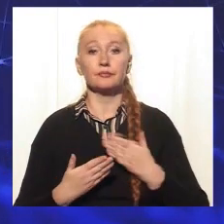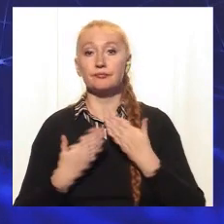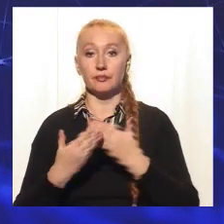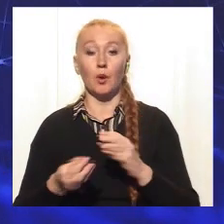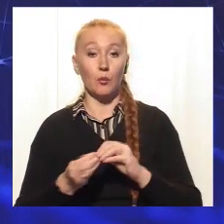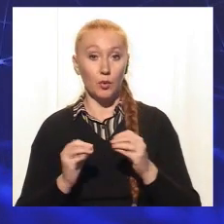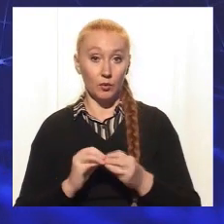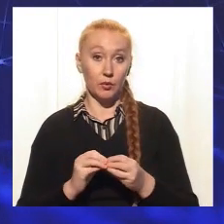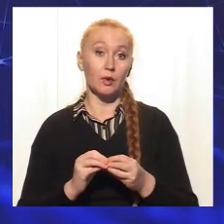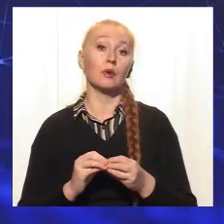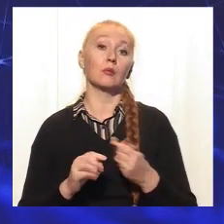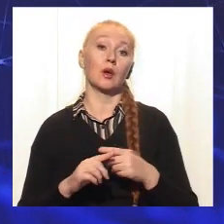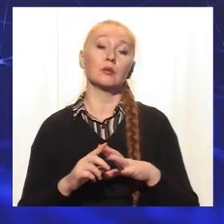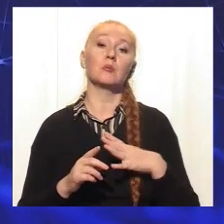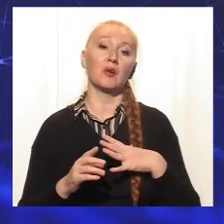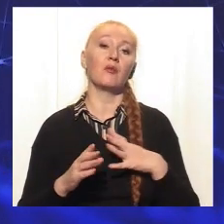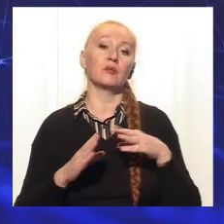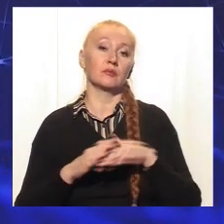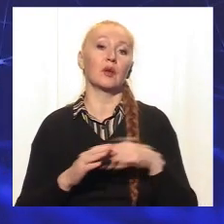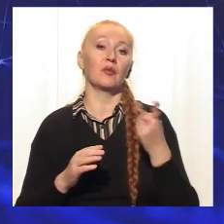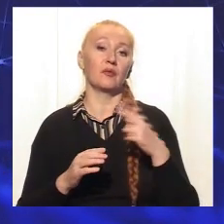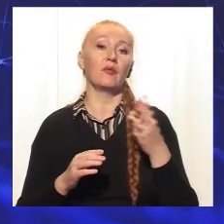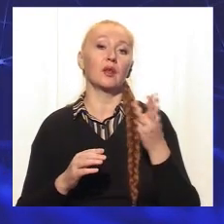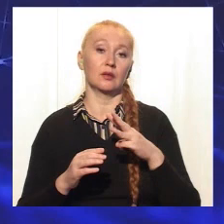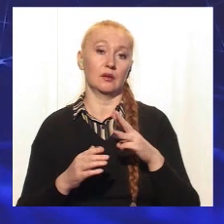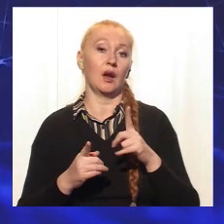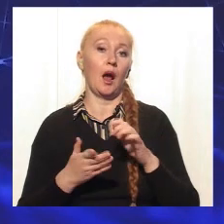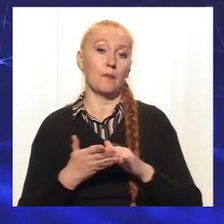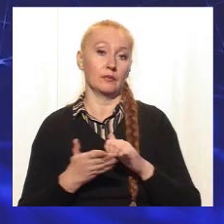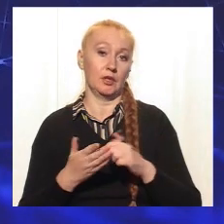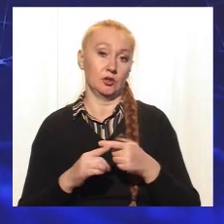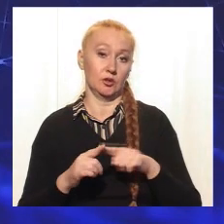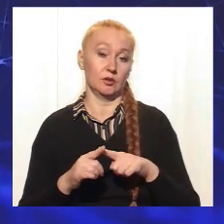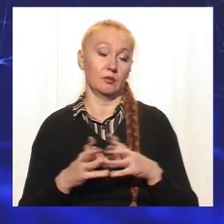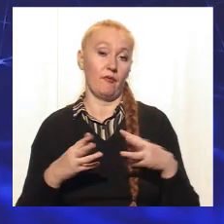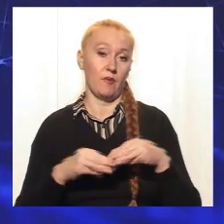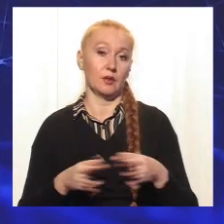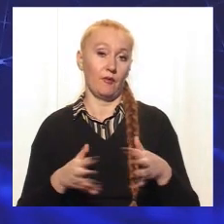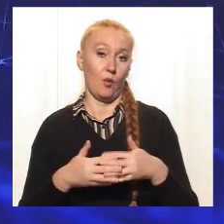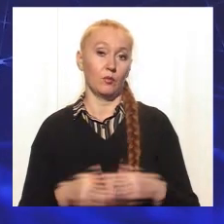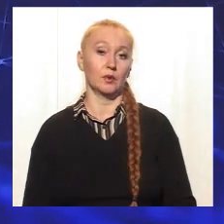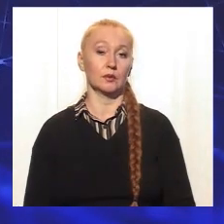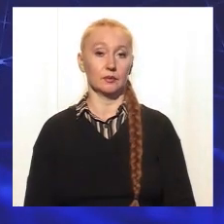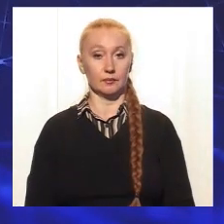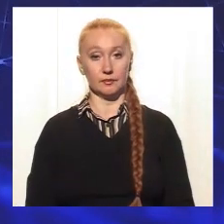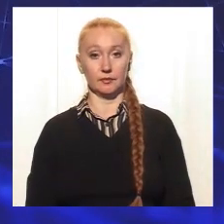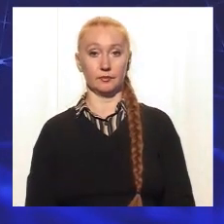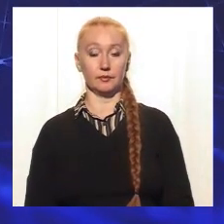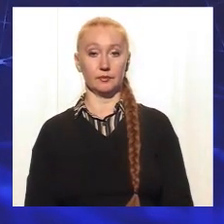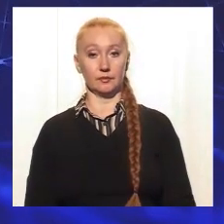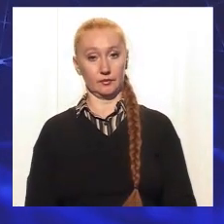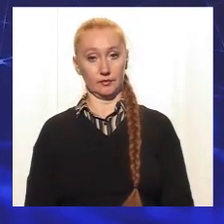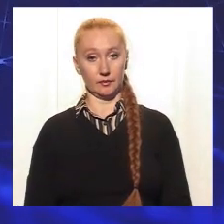проблемою безплоддя, чаще всього це дві-три причини йдуть в комплексі. І, скажімо так,